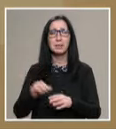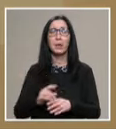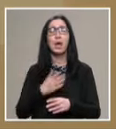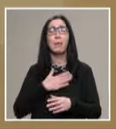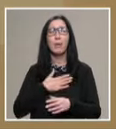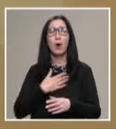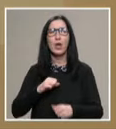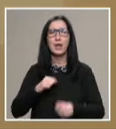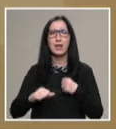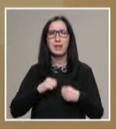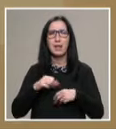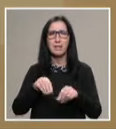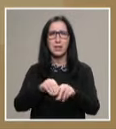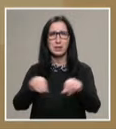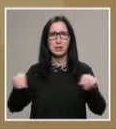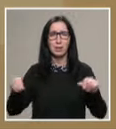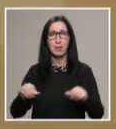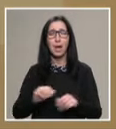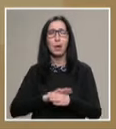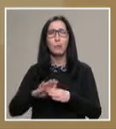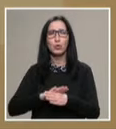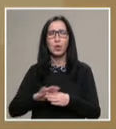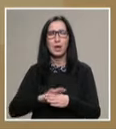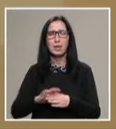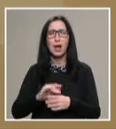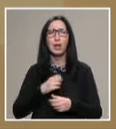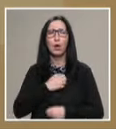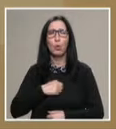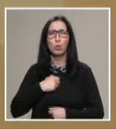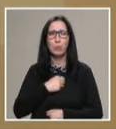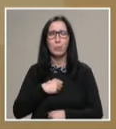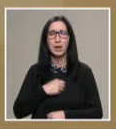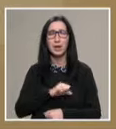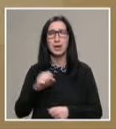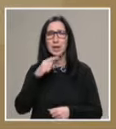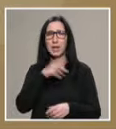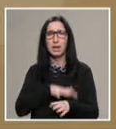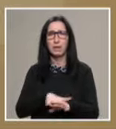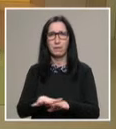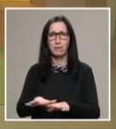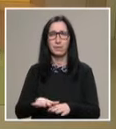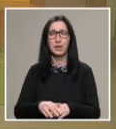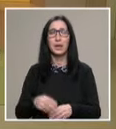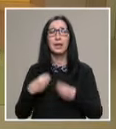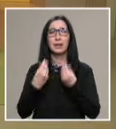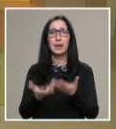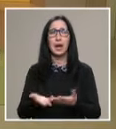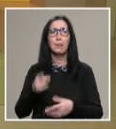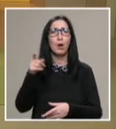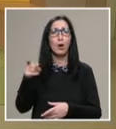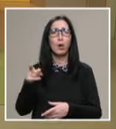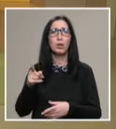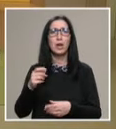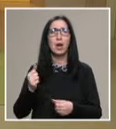Моя гневна земя почернява от мъка и кръв. Дай ми